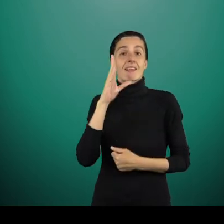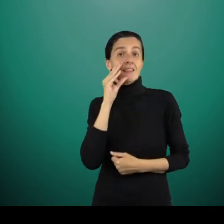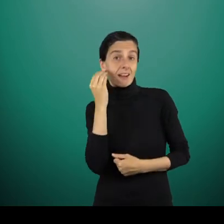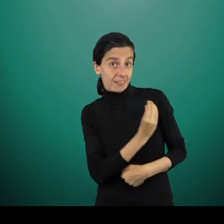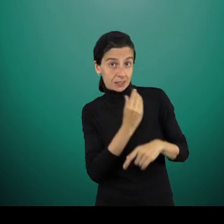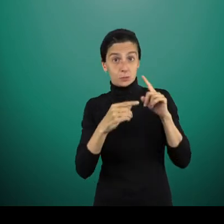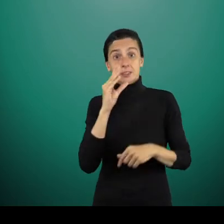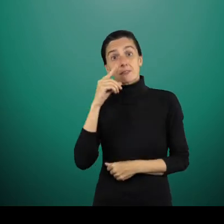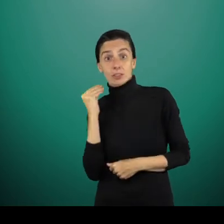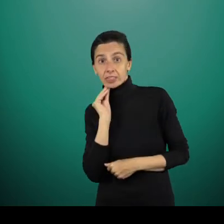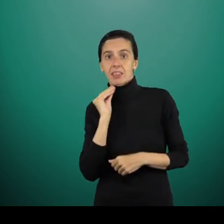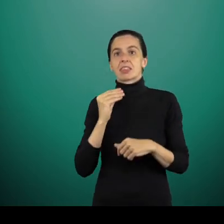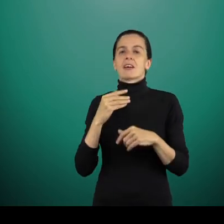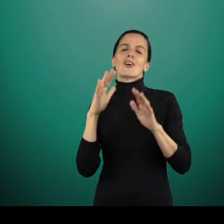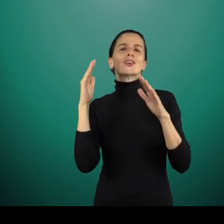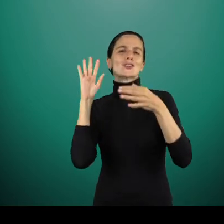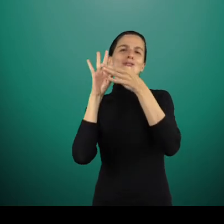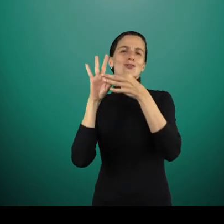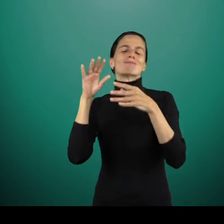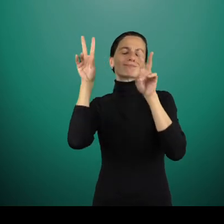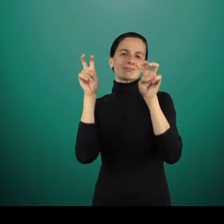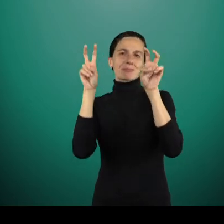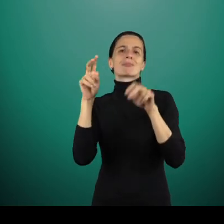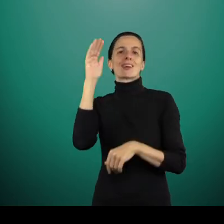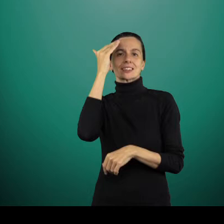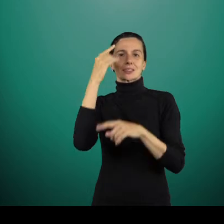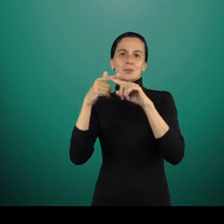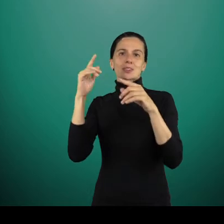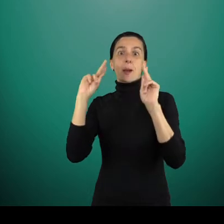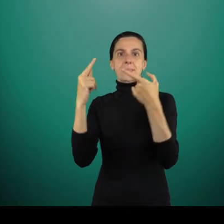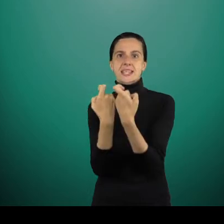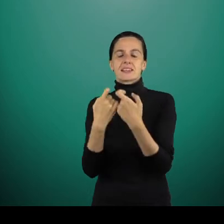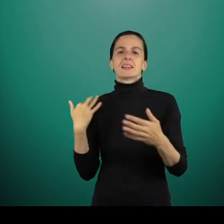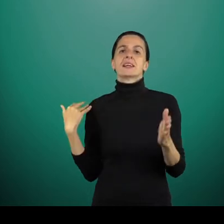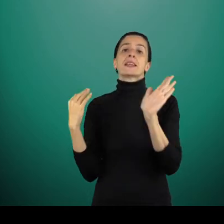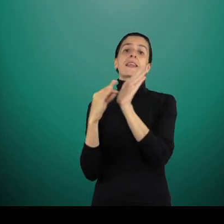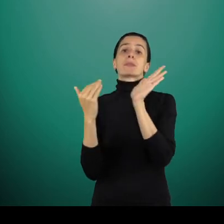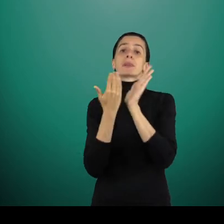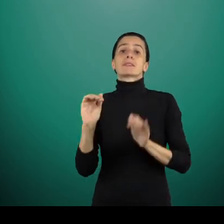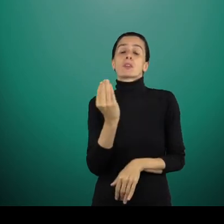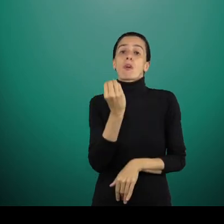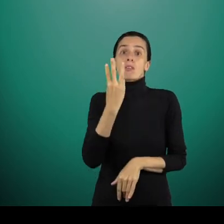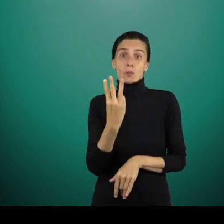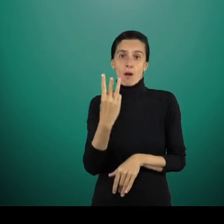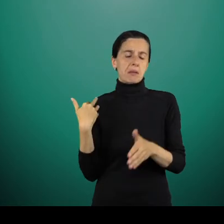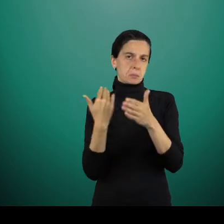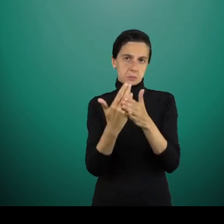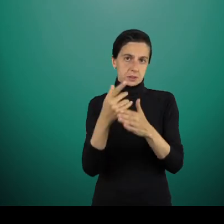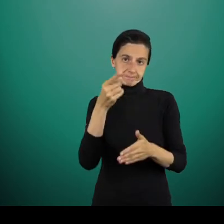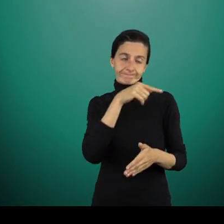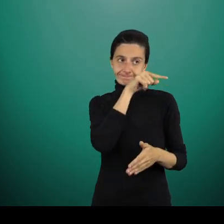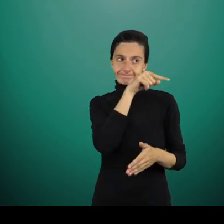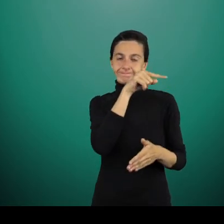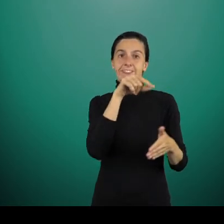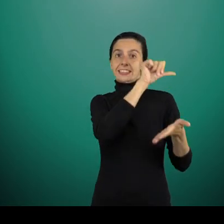idéalistes, Paul Hôtelet et Henri Lafontaine, autour de cette connaissance, de la paix. Et depuis 1923, le